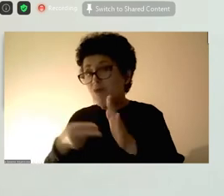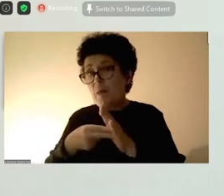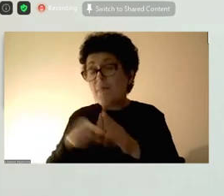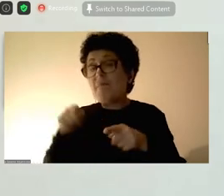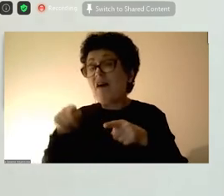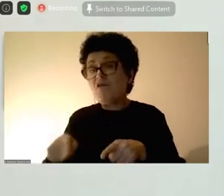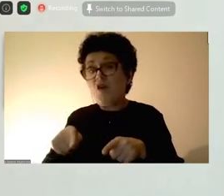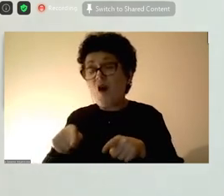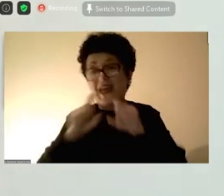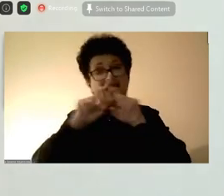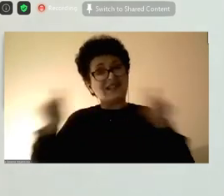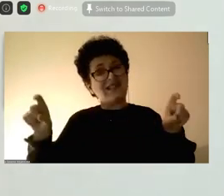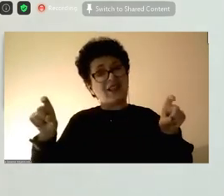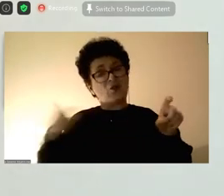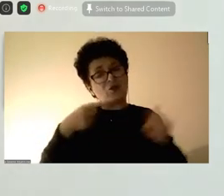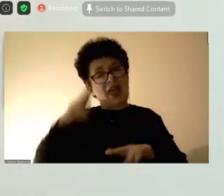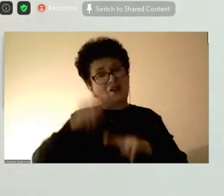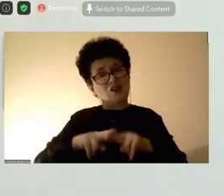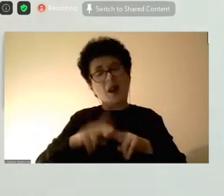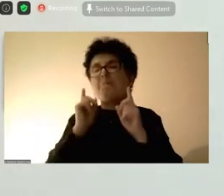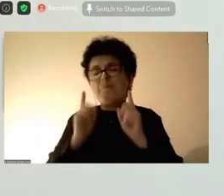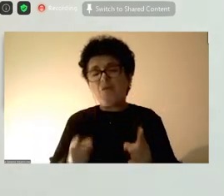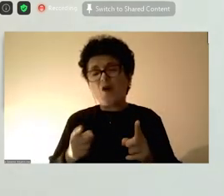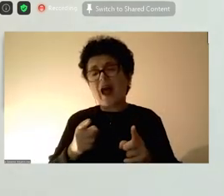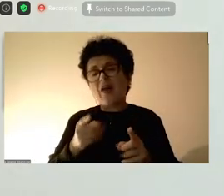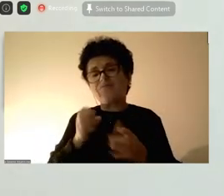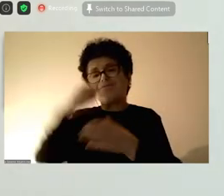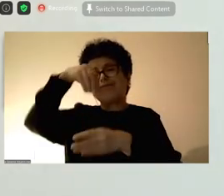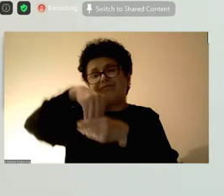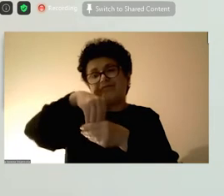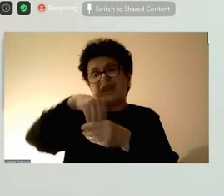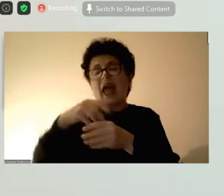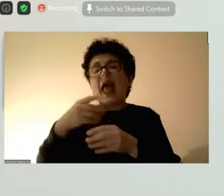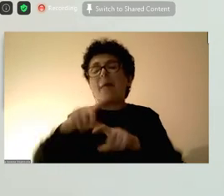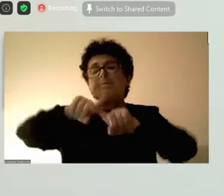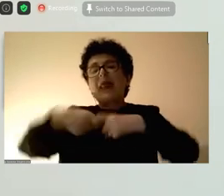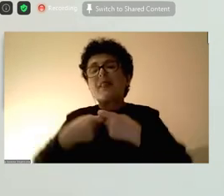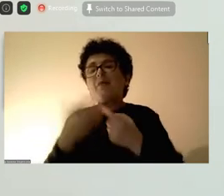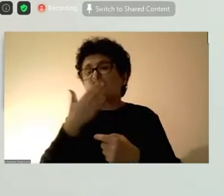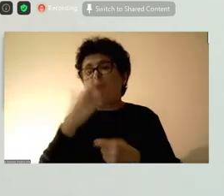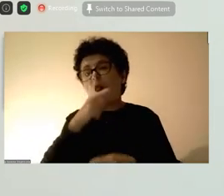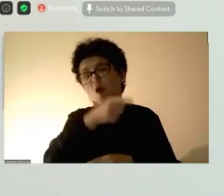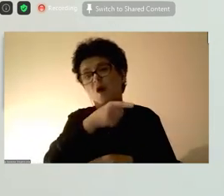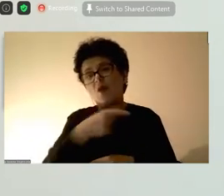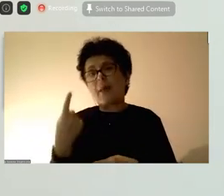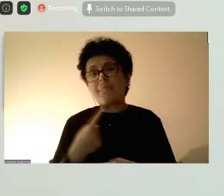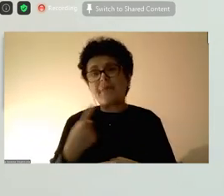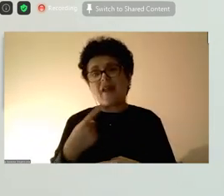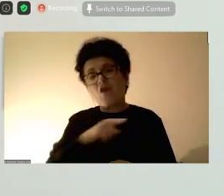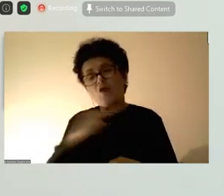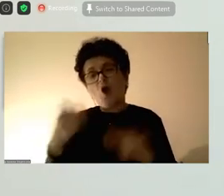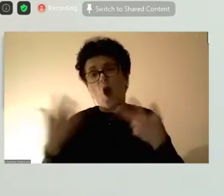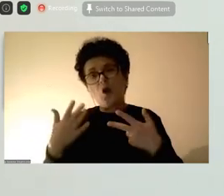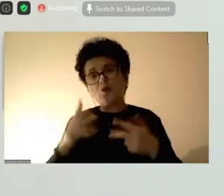институционалното решение, односно поведување на сексуално образование како предмет во училишта,